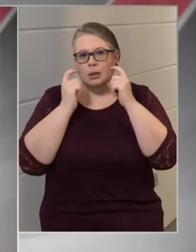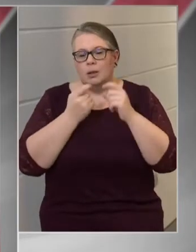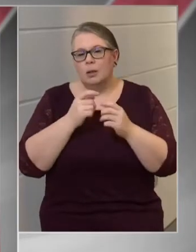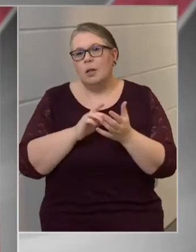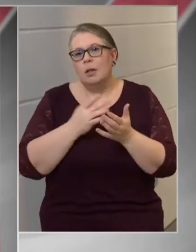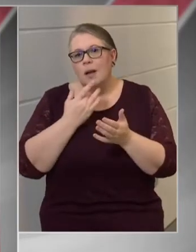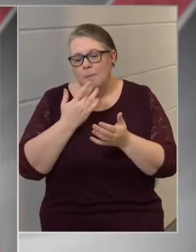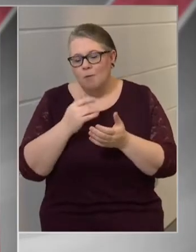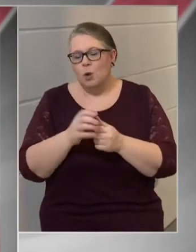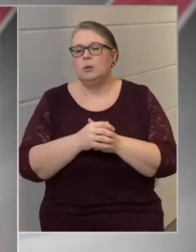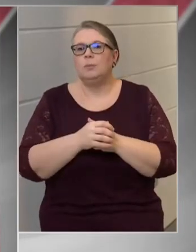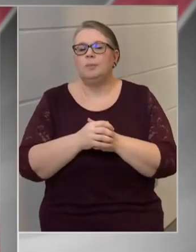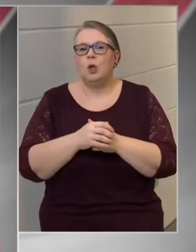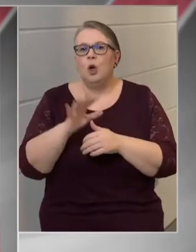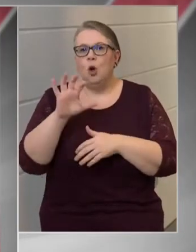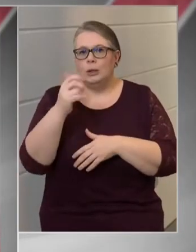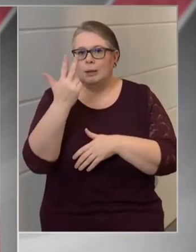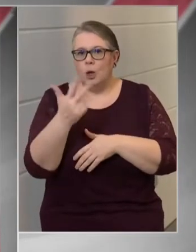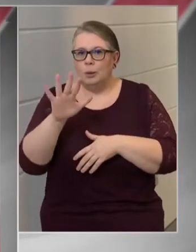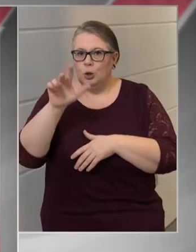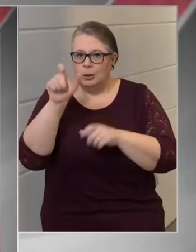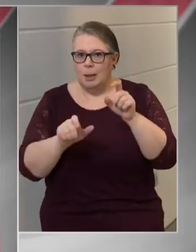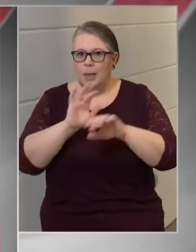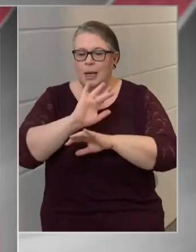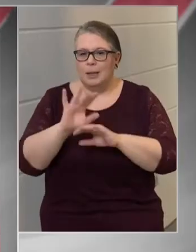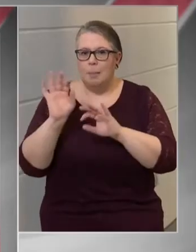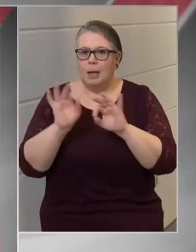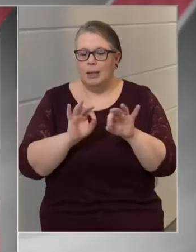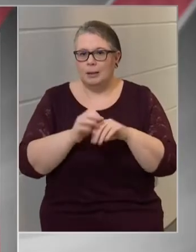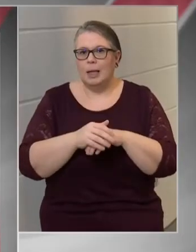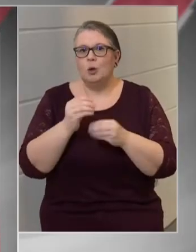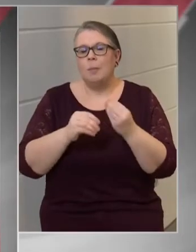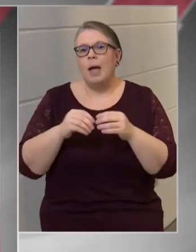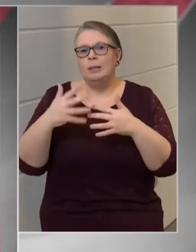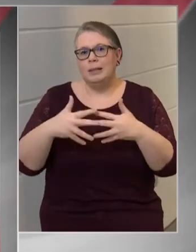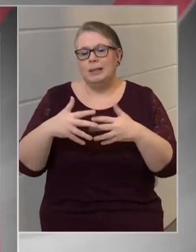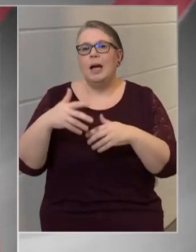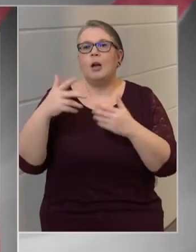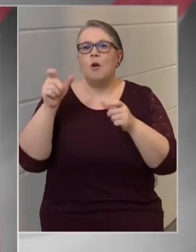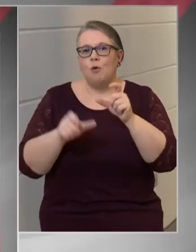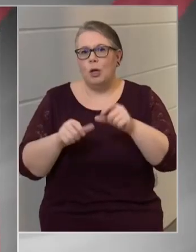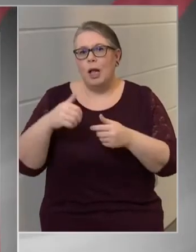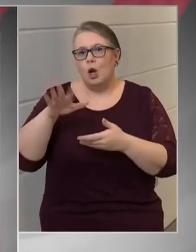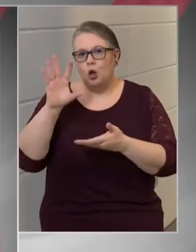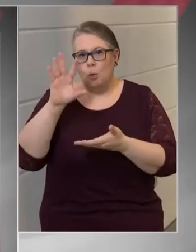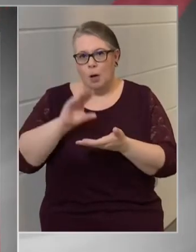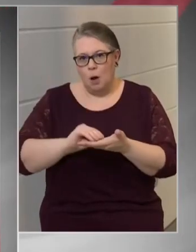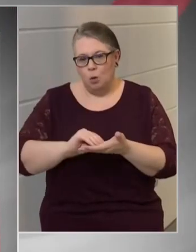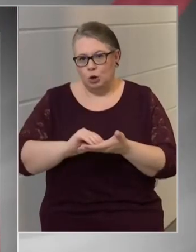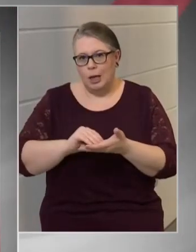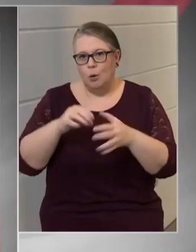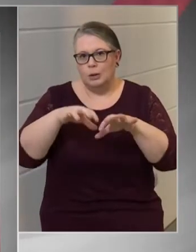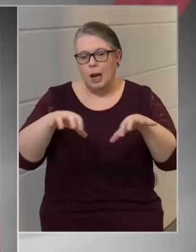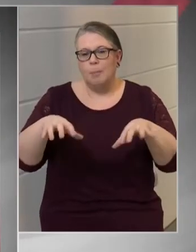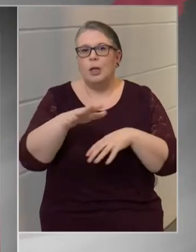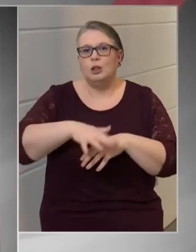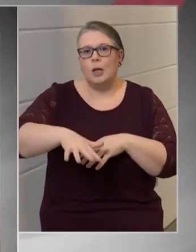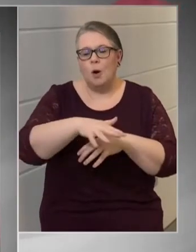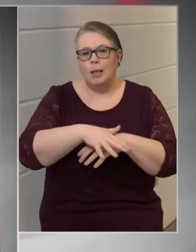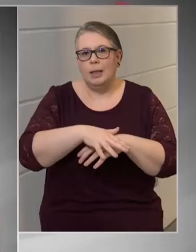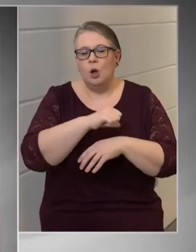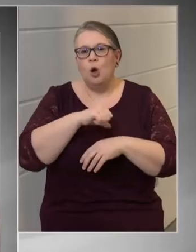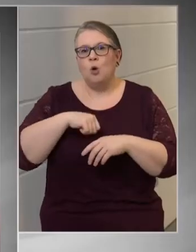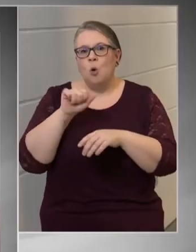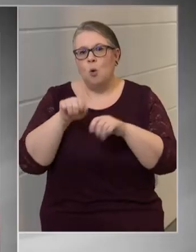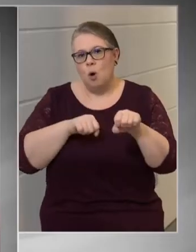kötelezettséget. 535 személlyel szemben intézkedtünk, mert a 10.000 főnél nagyobb lakónépességű település területén az